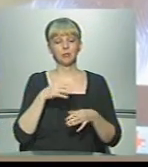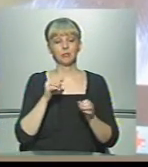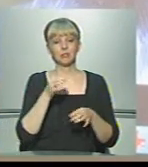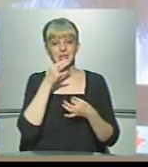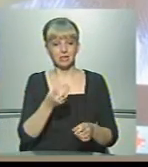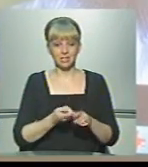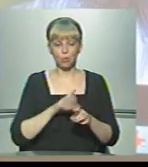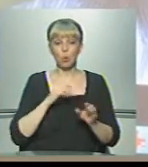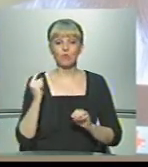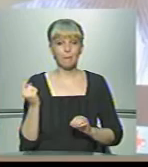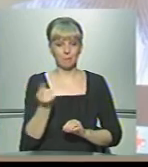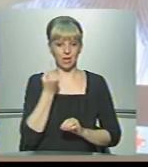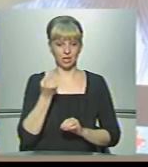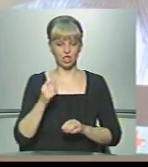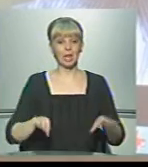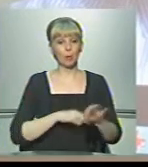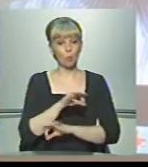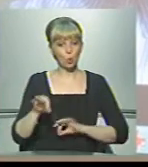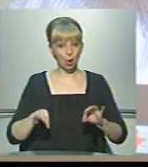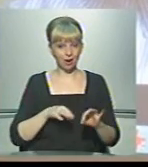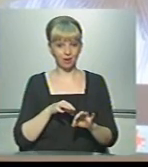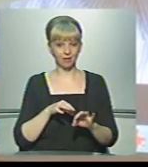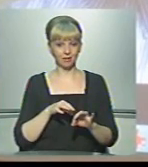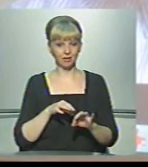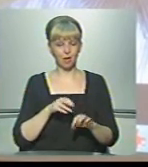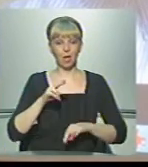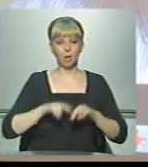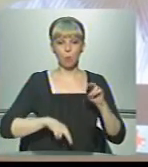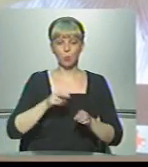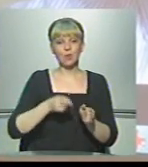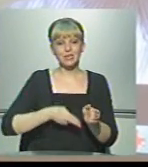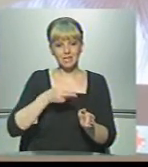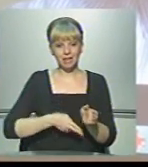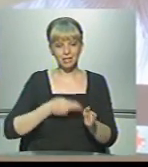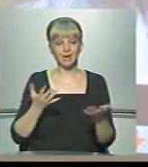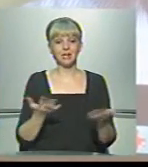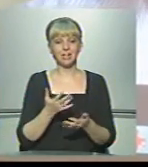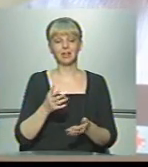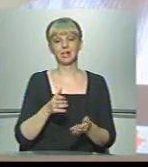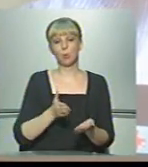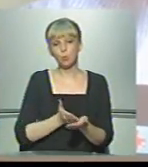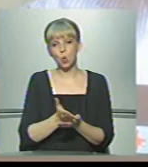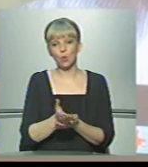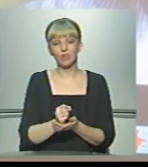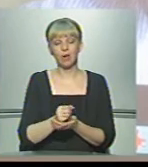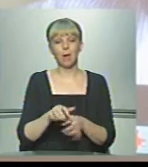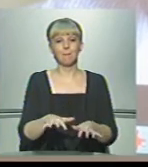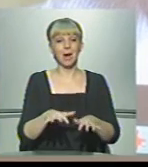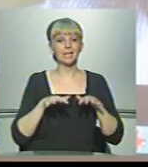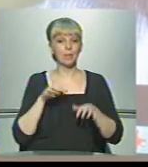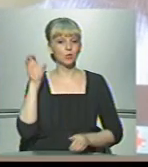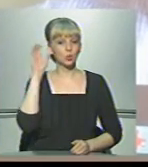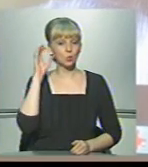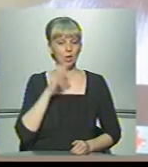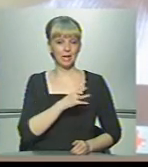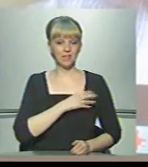це був перший проєкт побудови залізниці, який проходив парламентське слухання.